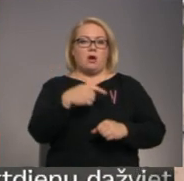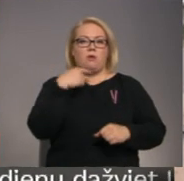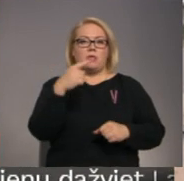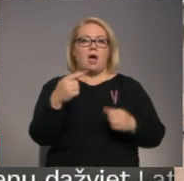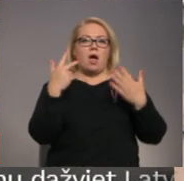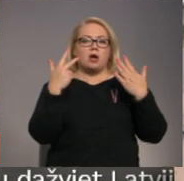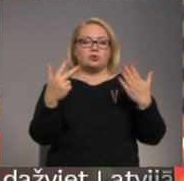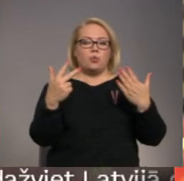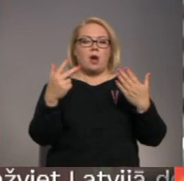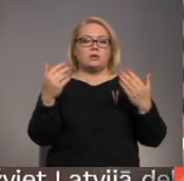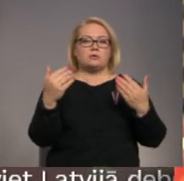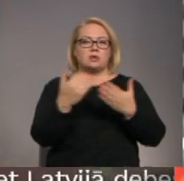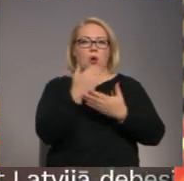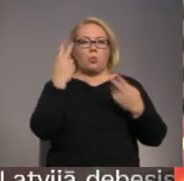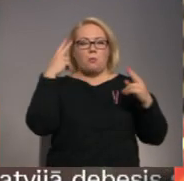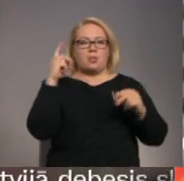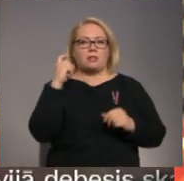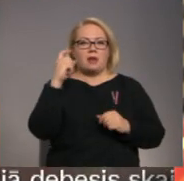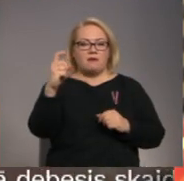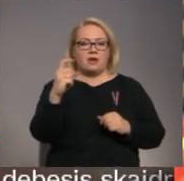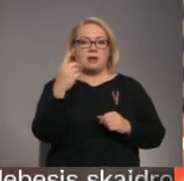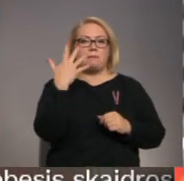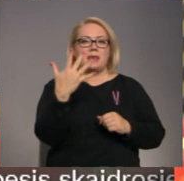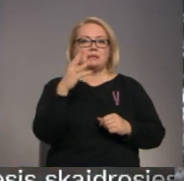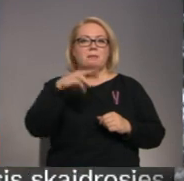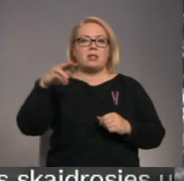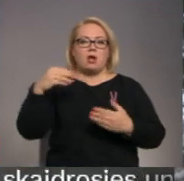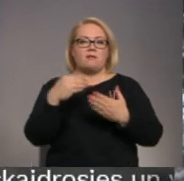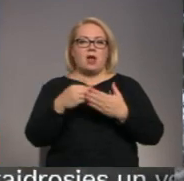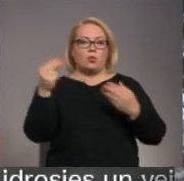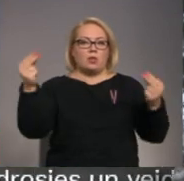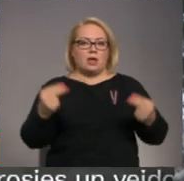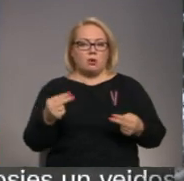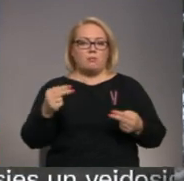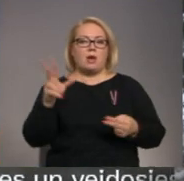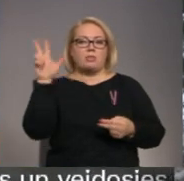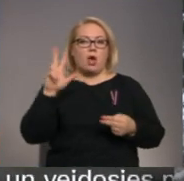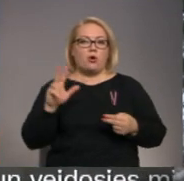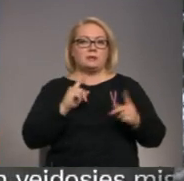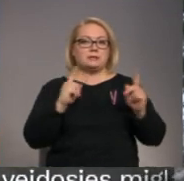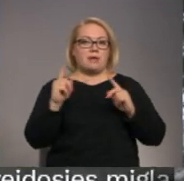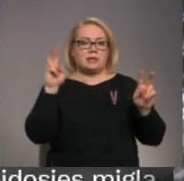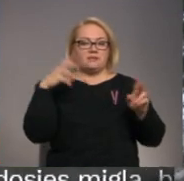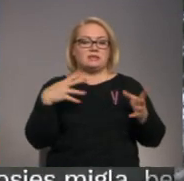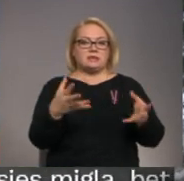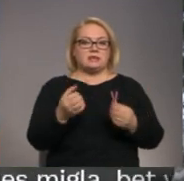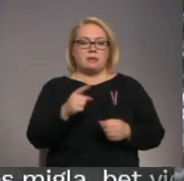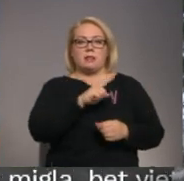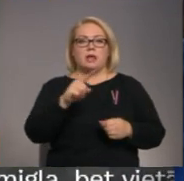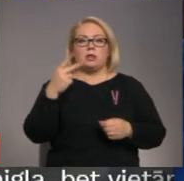starmodaļa tramvajus saskaņā ar teju 5 miljonu vērtu līgumu Daugavpils satiksmai bija jāsaņem līdz šī gada 26.